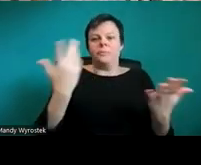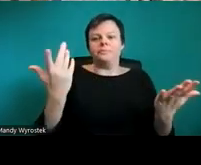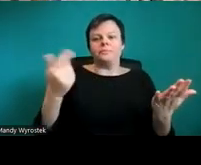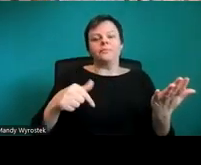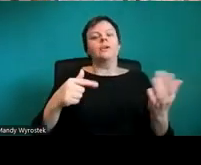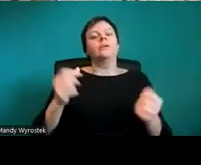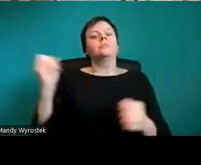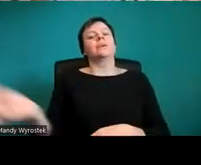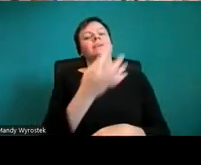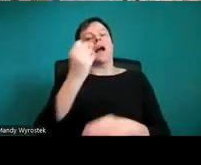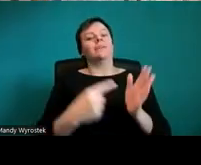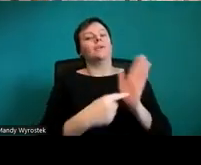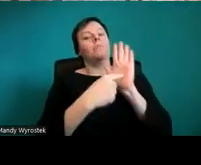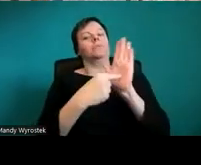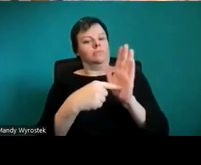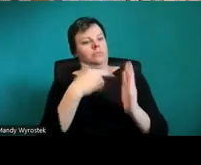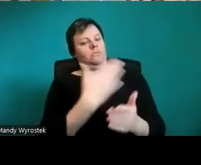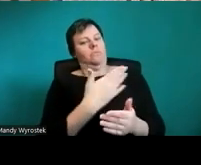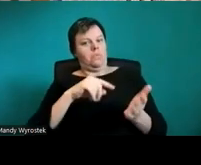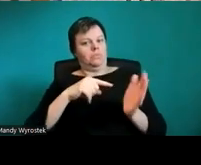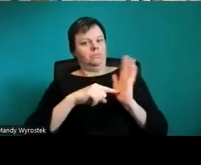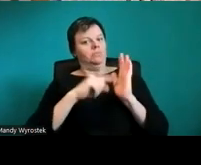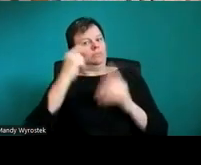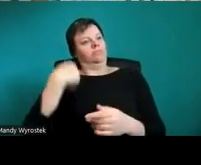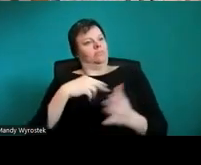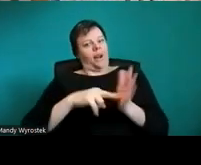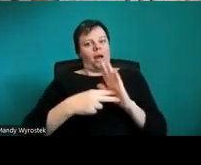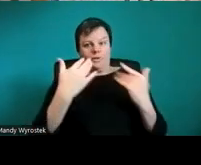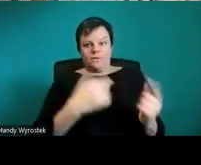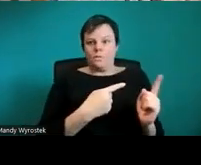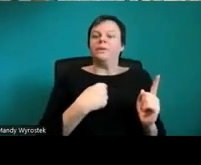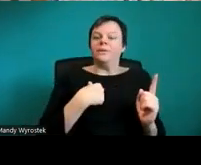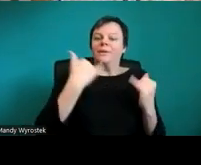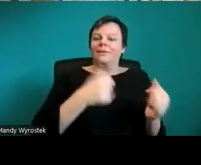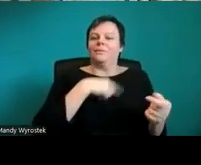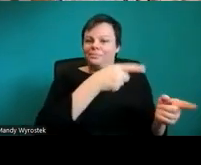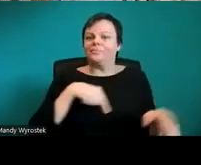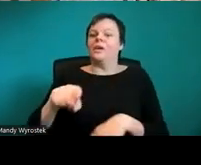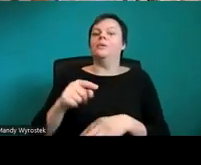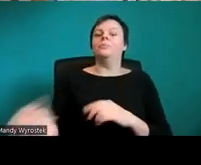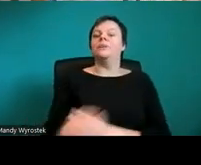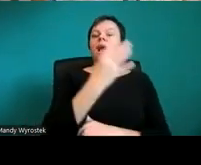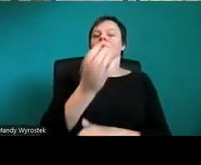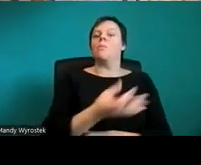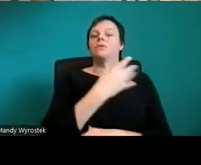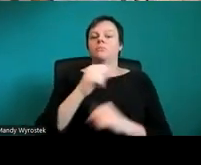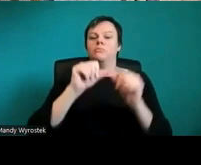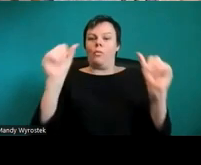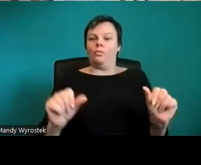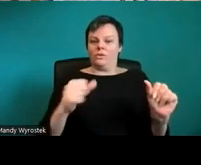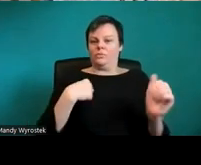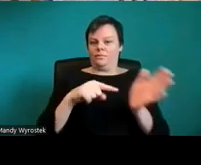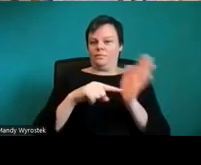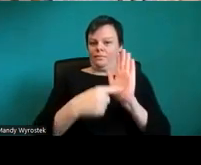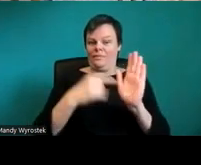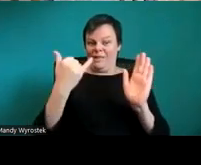gehe ich mal in den Präsentationsmodus, zeige jetzt diese Folie im Präsentationsmodus an. Da kann ich